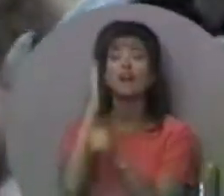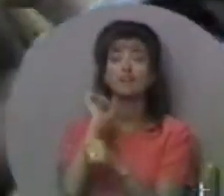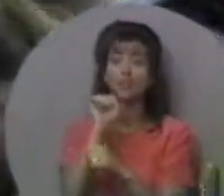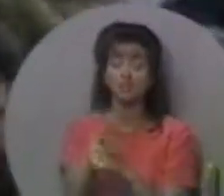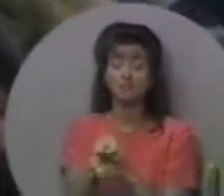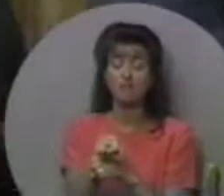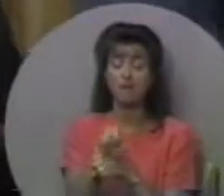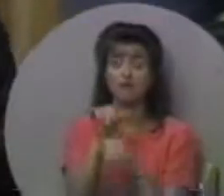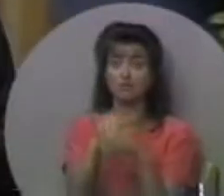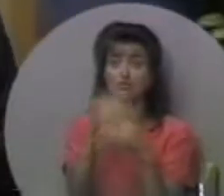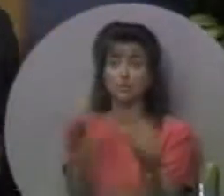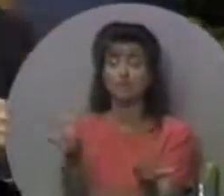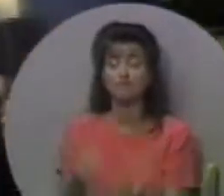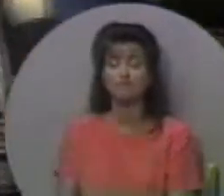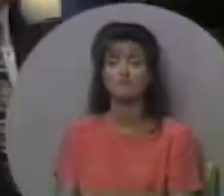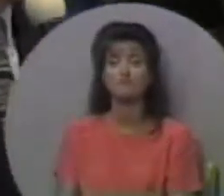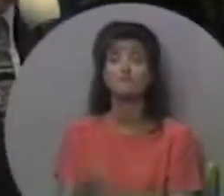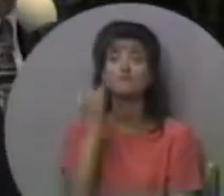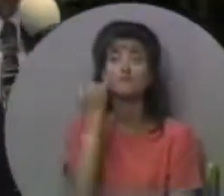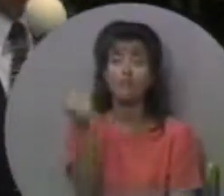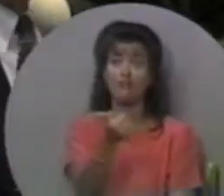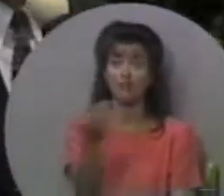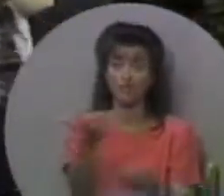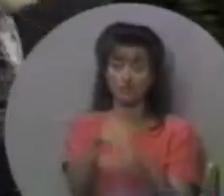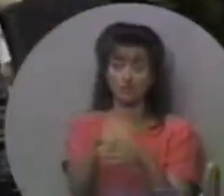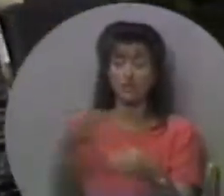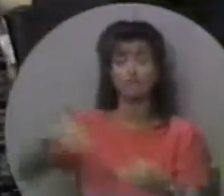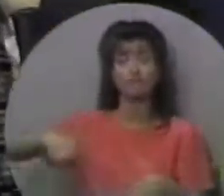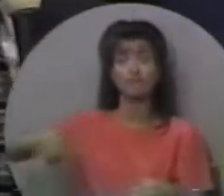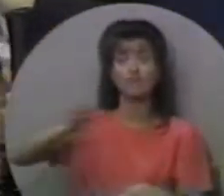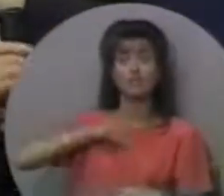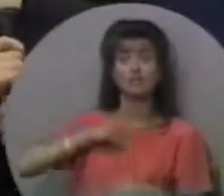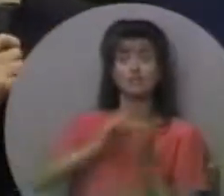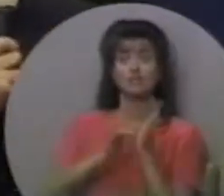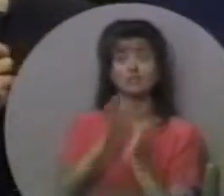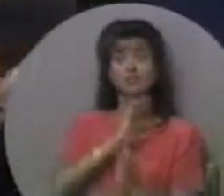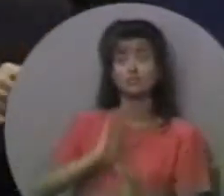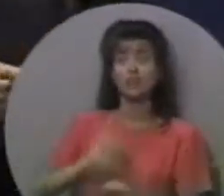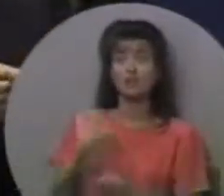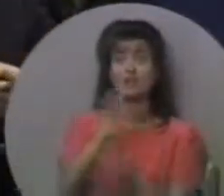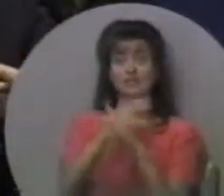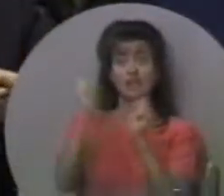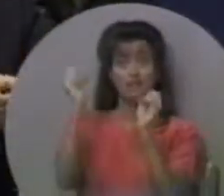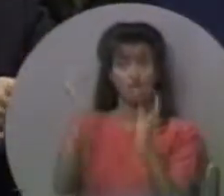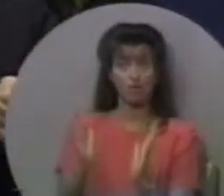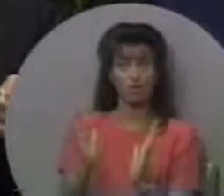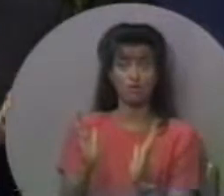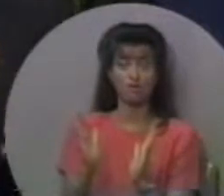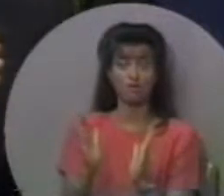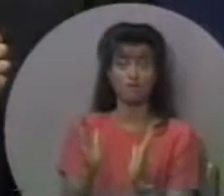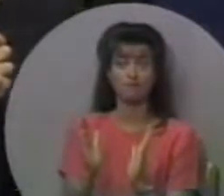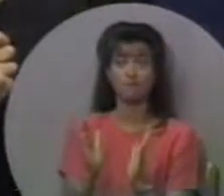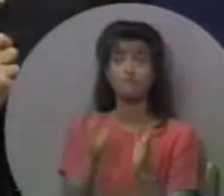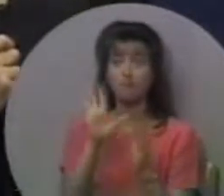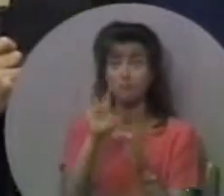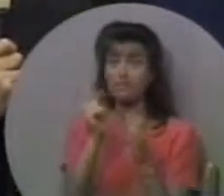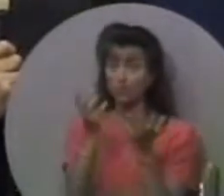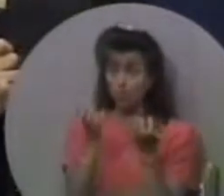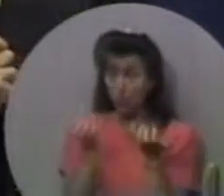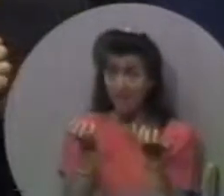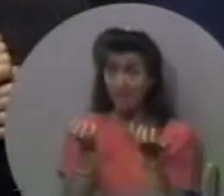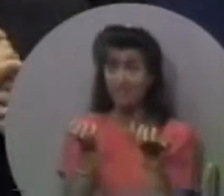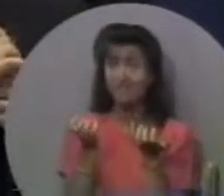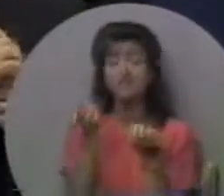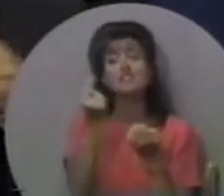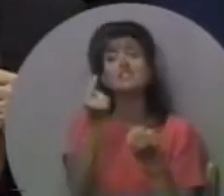І поки всі голови схилені і всі очі закриті, якщо ви сьогодні тут, і ви не прийняли Ісуса Христа, ще як свого Спасителя, і ви